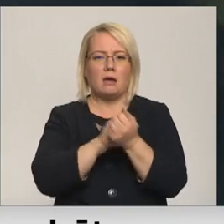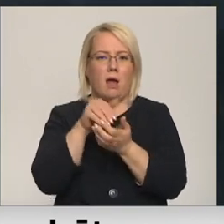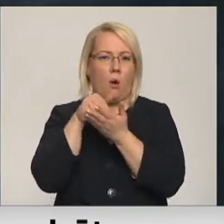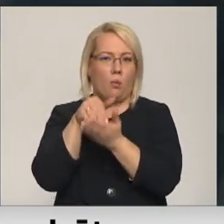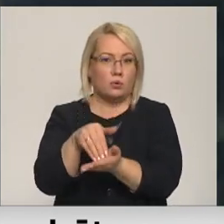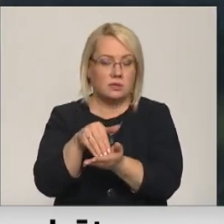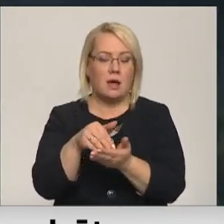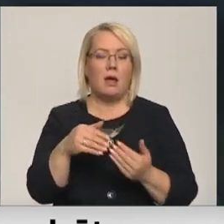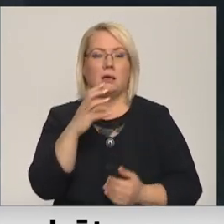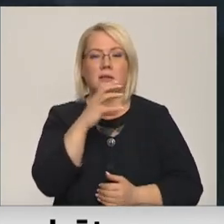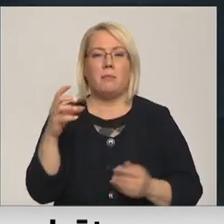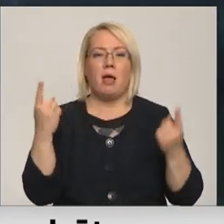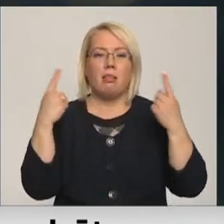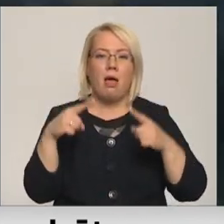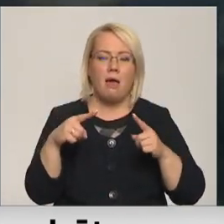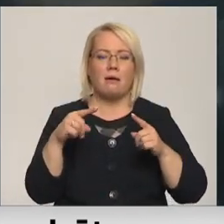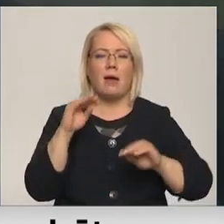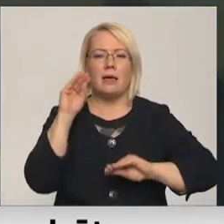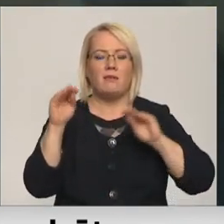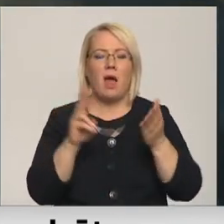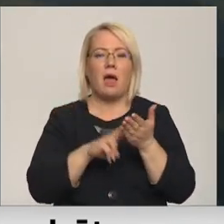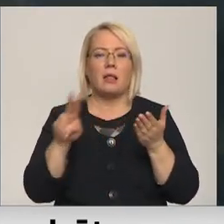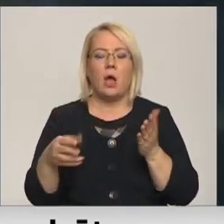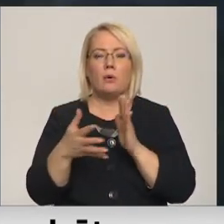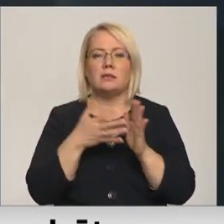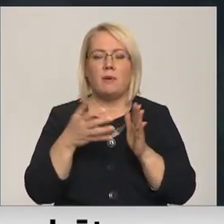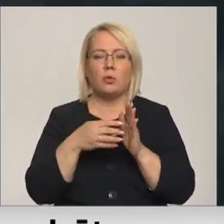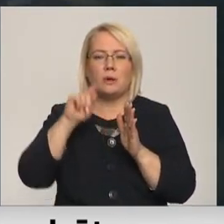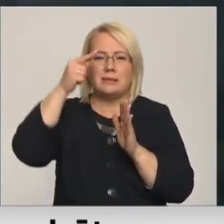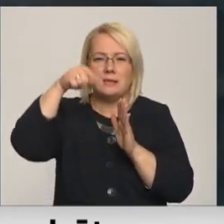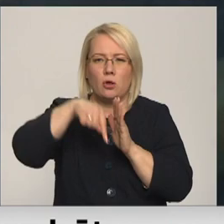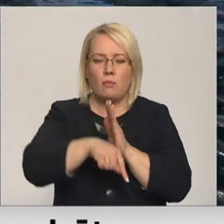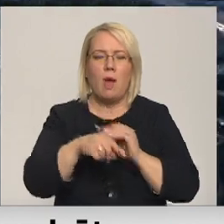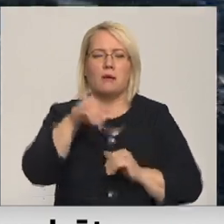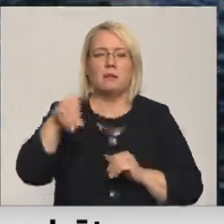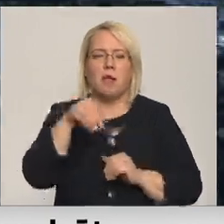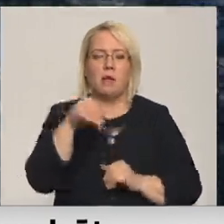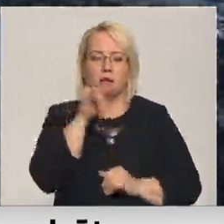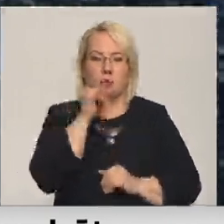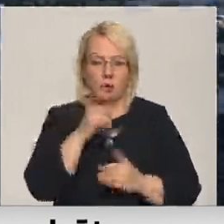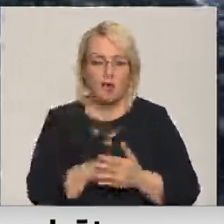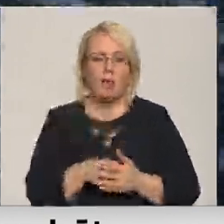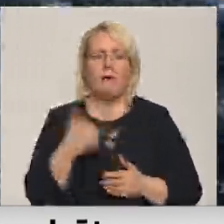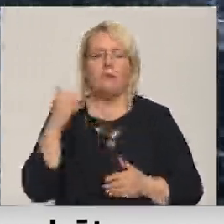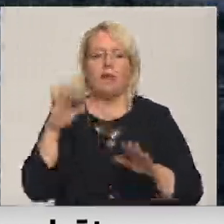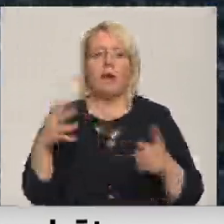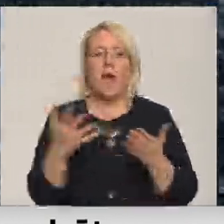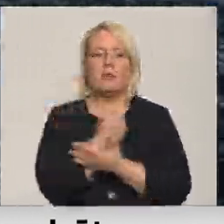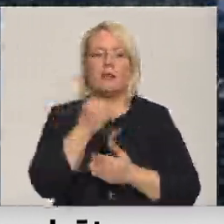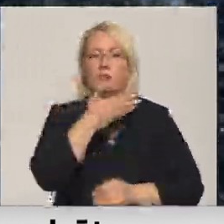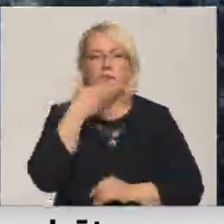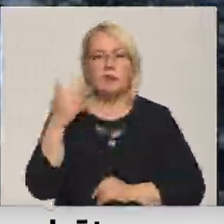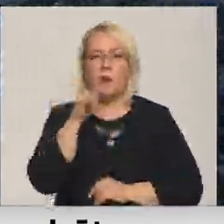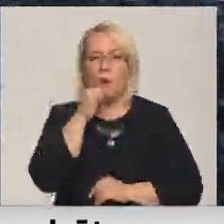Padojuma laika infrastruktūra viņam vienīgiem Latvijā ļauj izmantot dziļurbumu ar sālu sūdeni. Tāpēc, lai atrast siltāk ūdeni, jo tik daudz viss